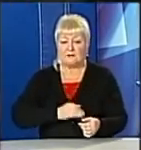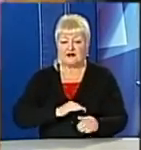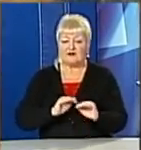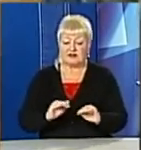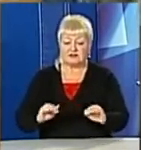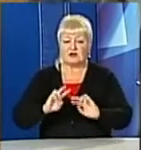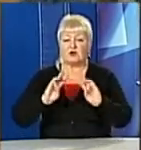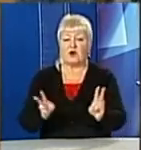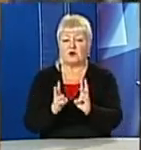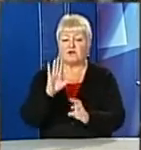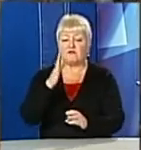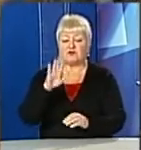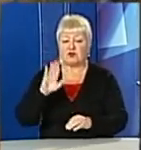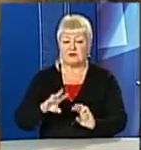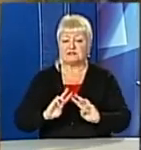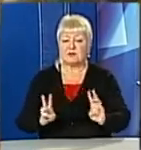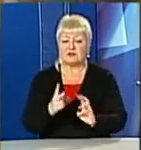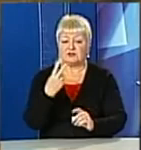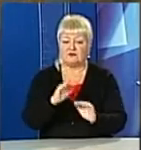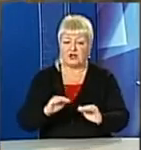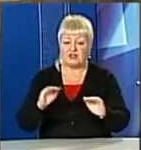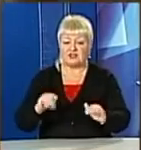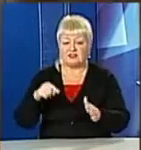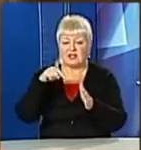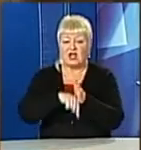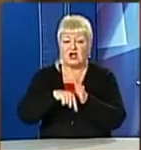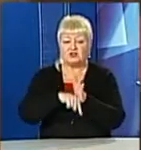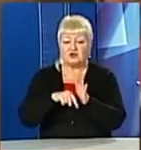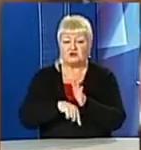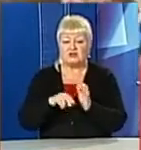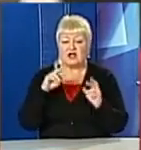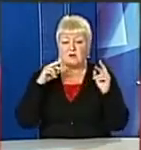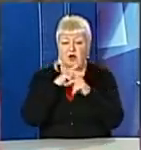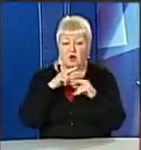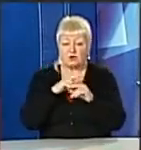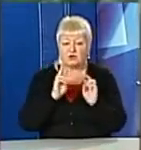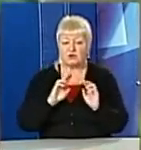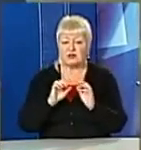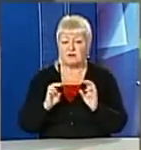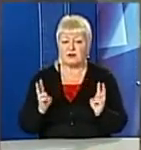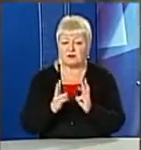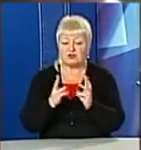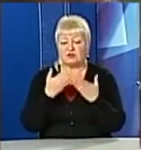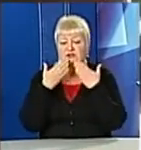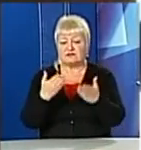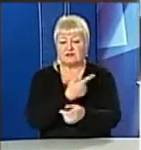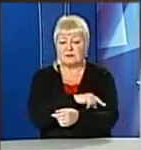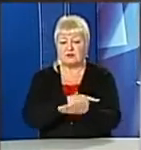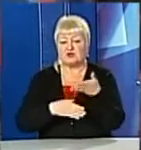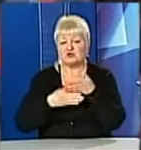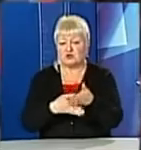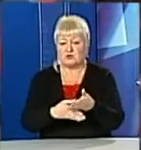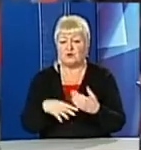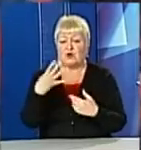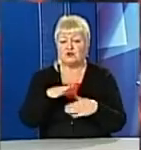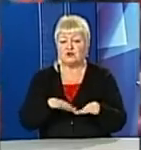горів у вівторок. Після пожежі двоє дітей з симптомами утруєння продуктами горіння звернулися по медичну допомогу. Загалом 40 дітей